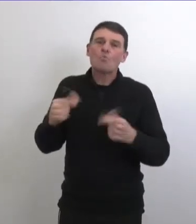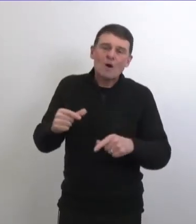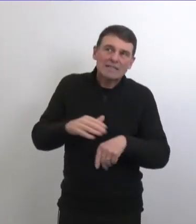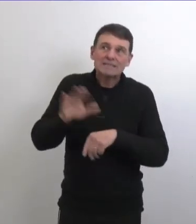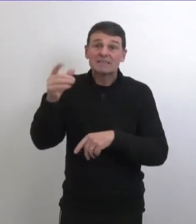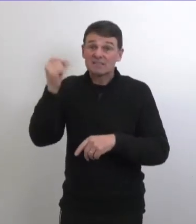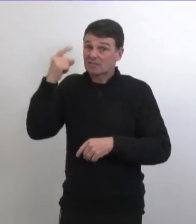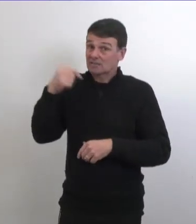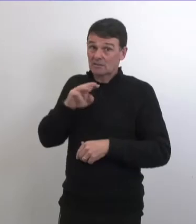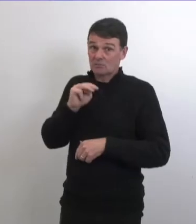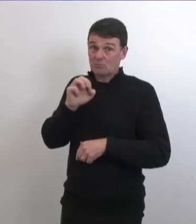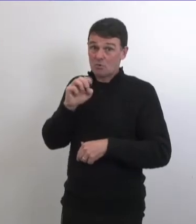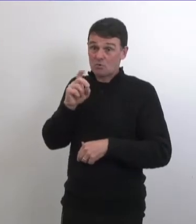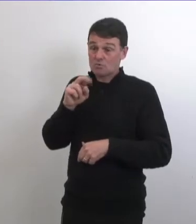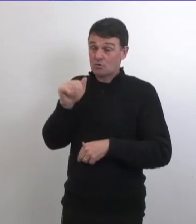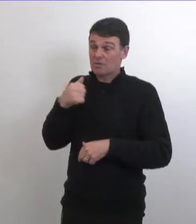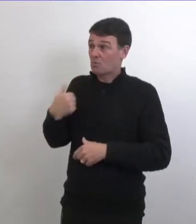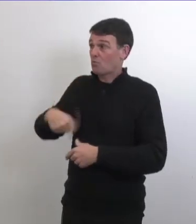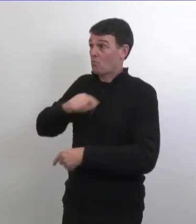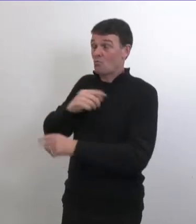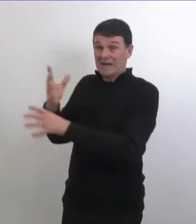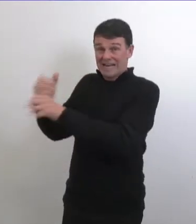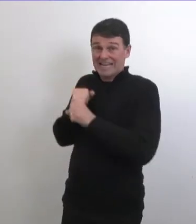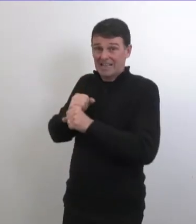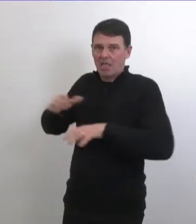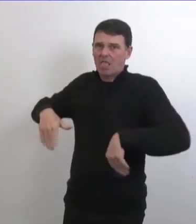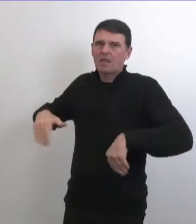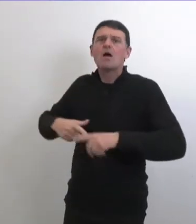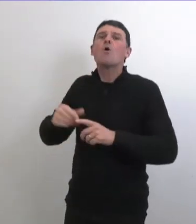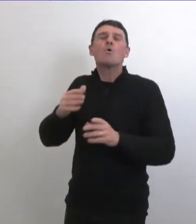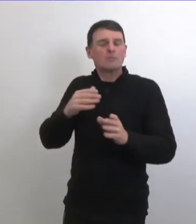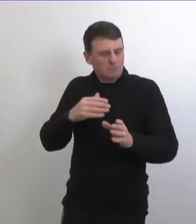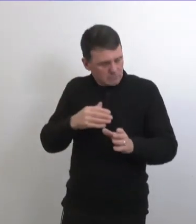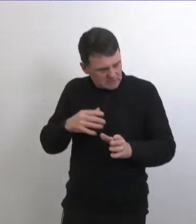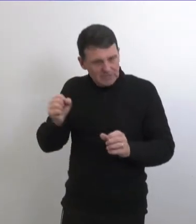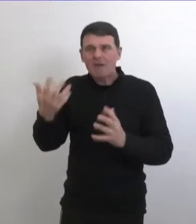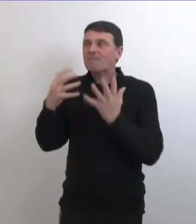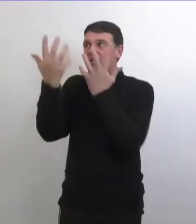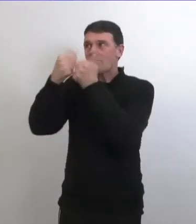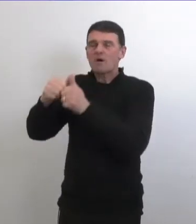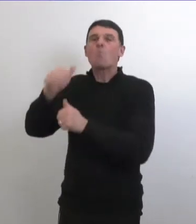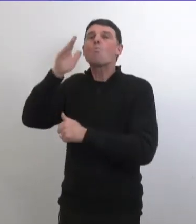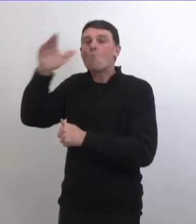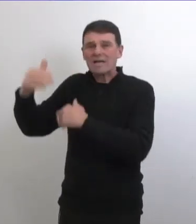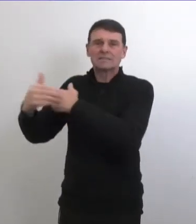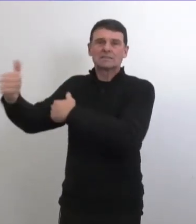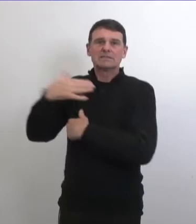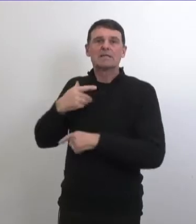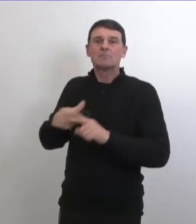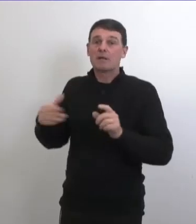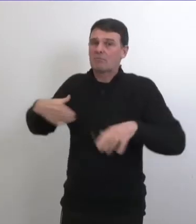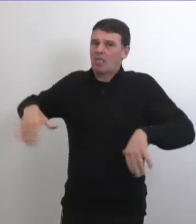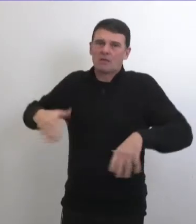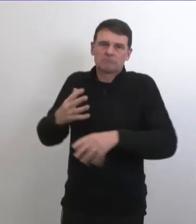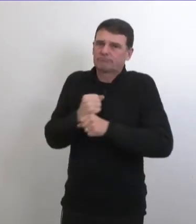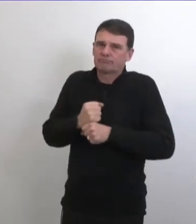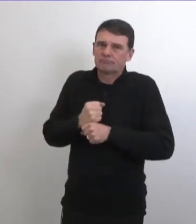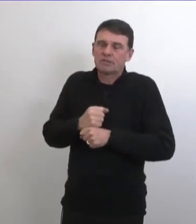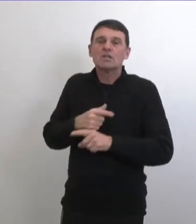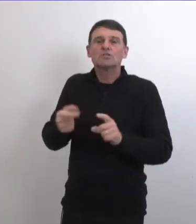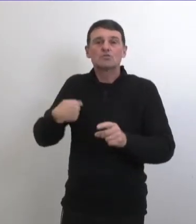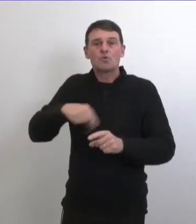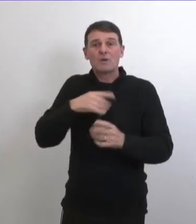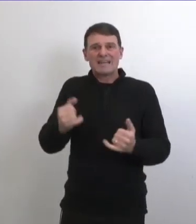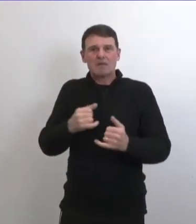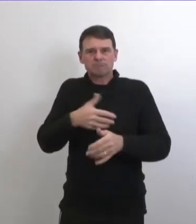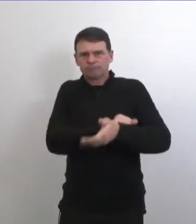aucune décision finale n'a été prise on n'a reçu aucun vaccin moderne pour le moment et il ya des